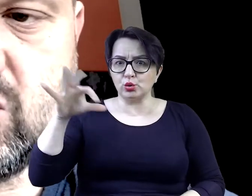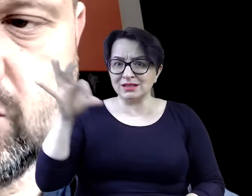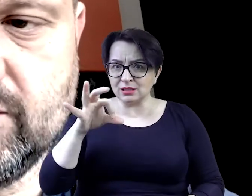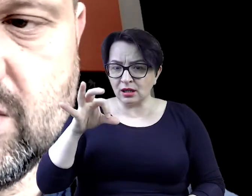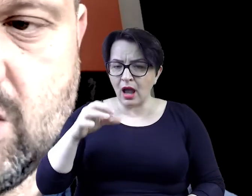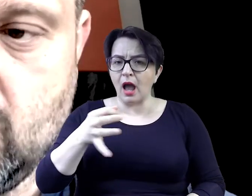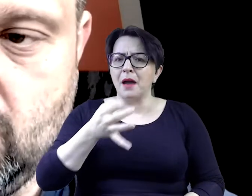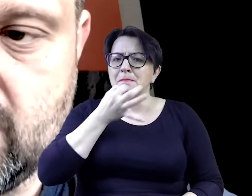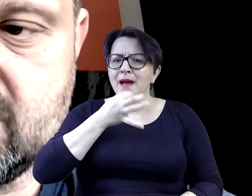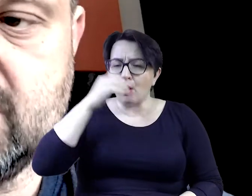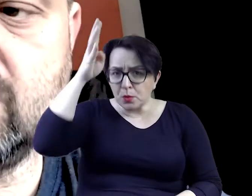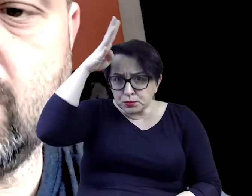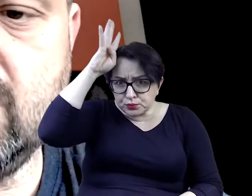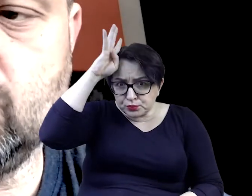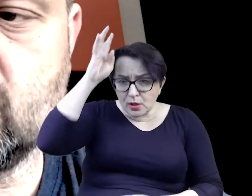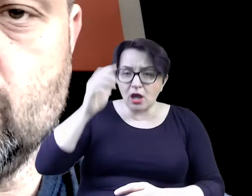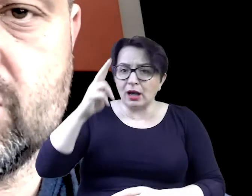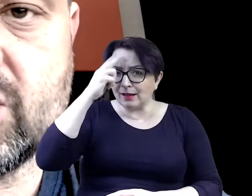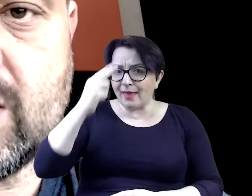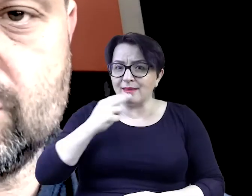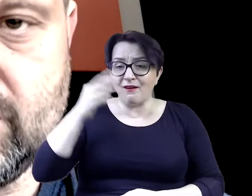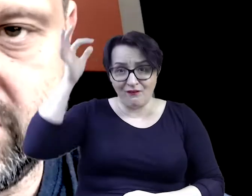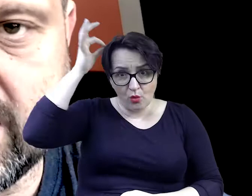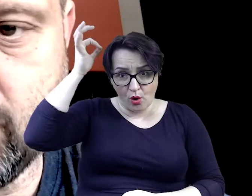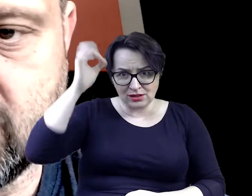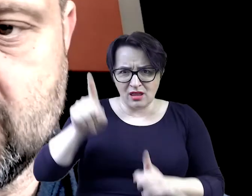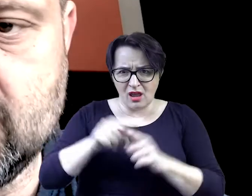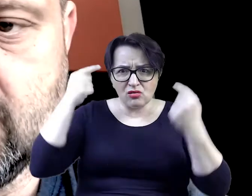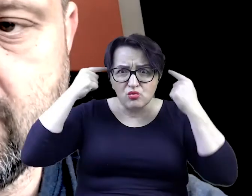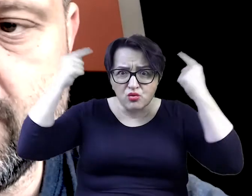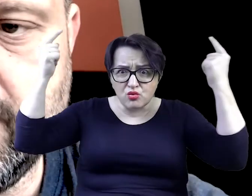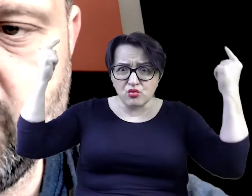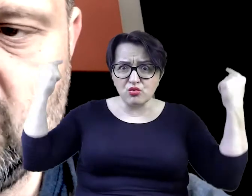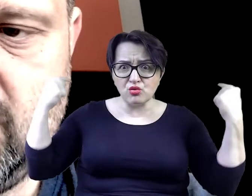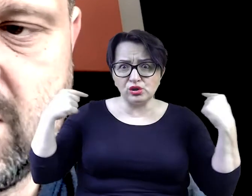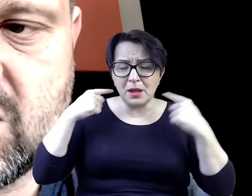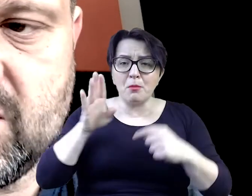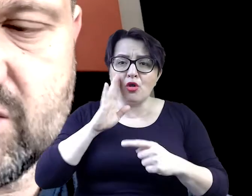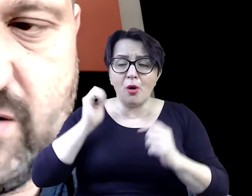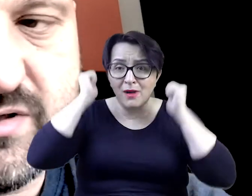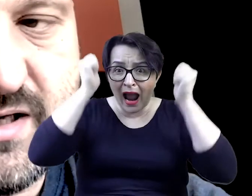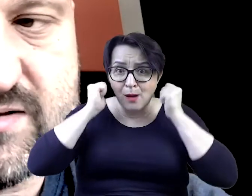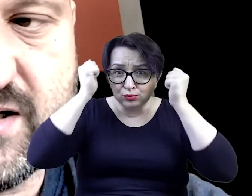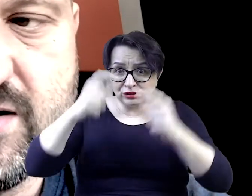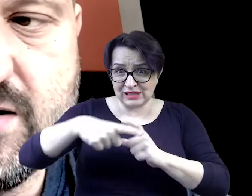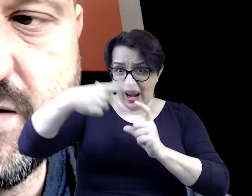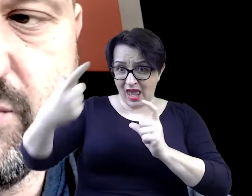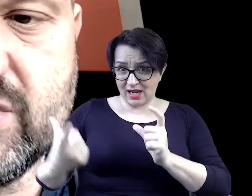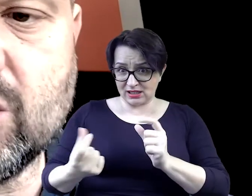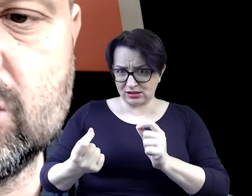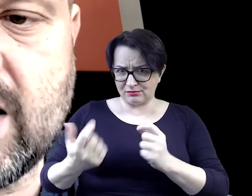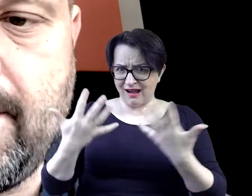Na czubkach głów Oraz nienaturalnie duże uszy Kształtu liści kapusty Dziwnie też wyglądały ich ręce